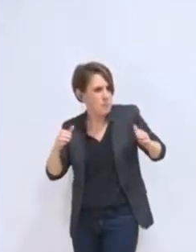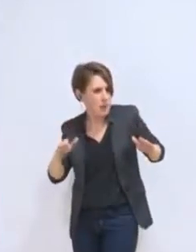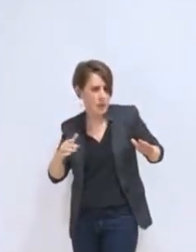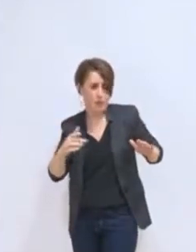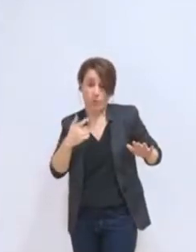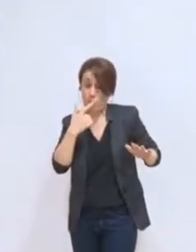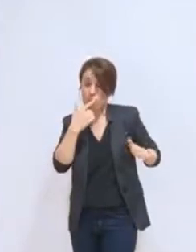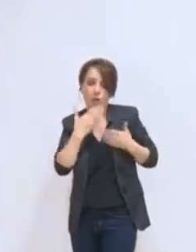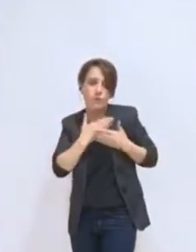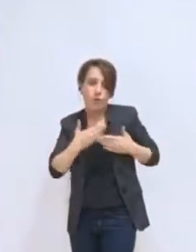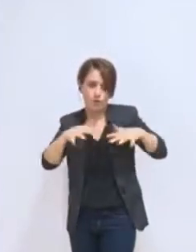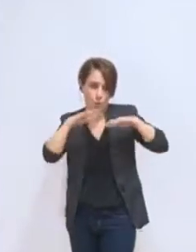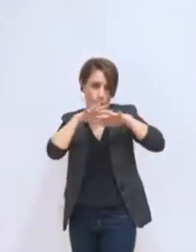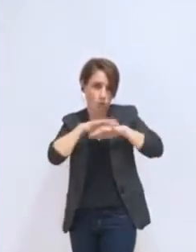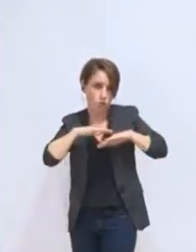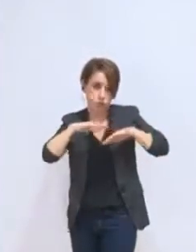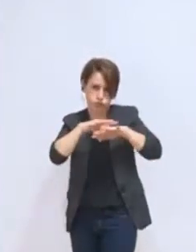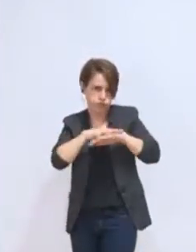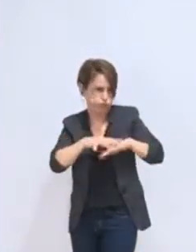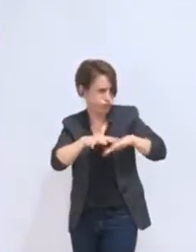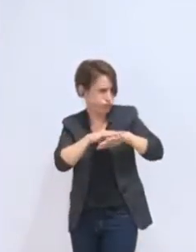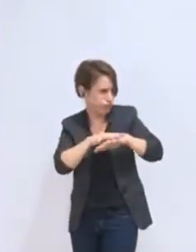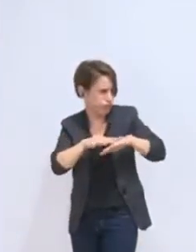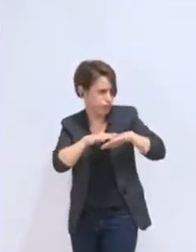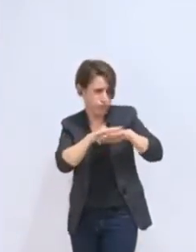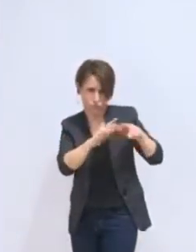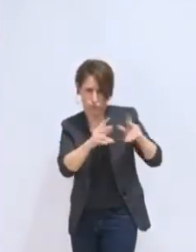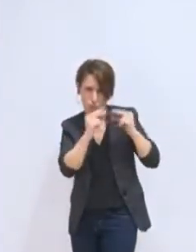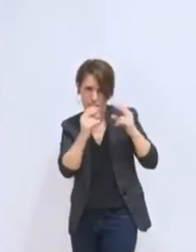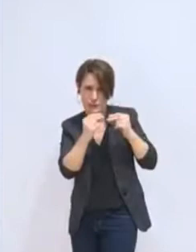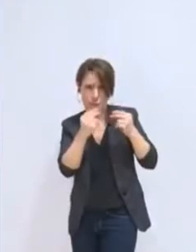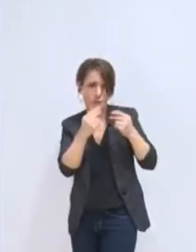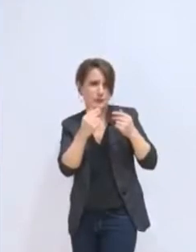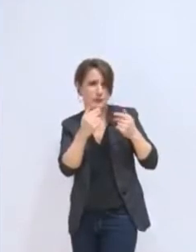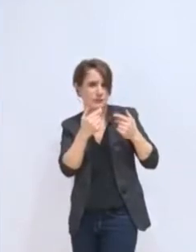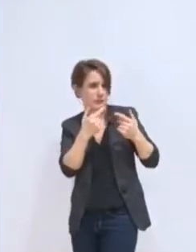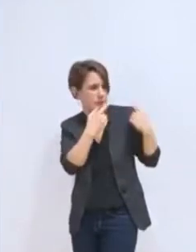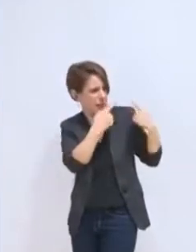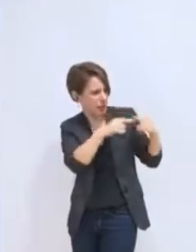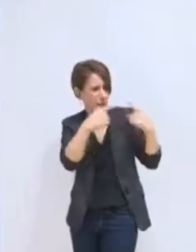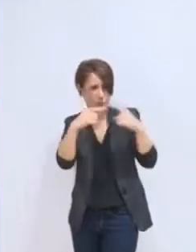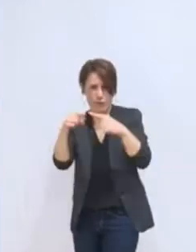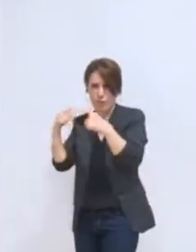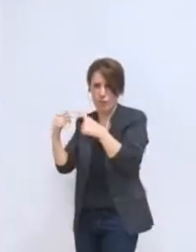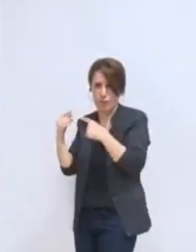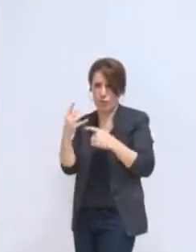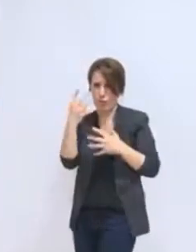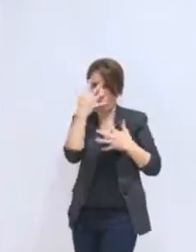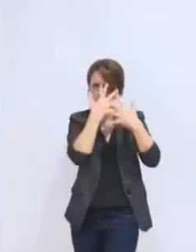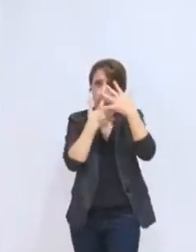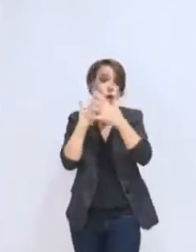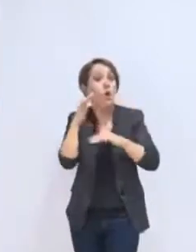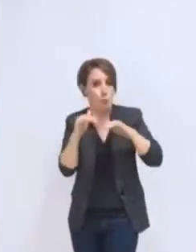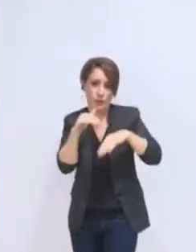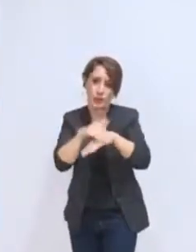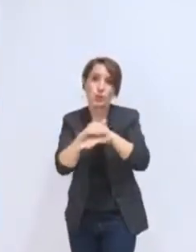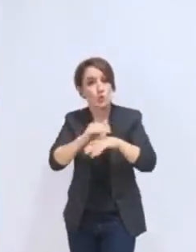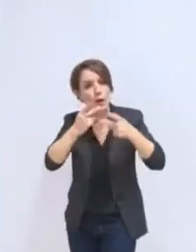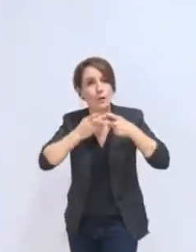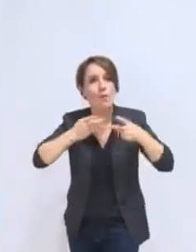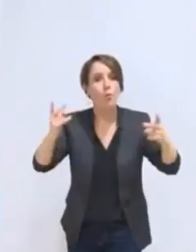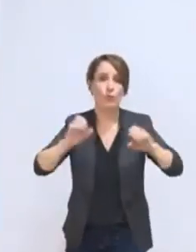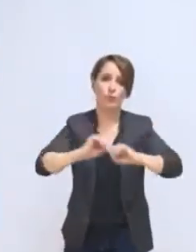qu'on a eu beaucoup d'explications et qu'à chaque fois elles nous ont semblé différentes. Donc c'est le soir où il faut sans doute dire les choses assez nettement.